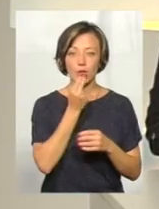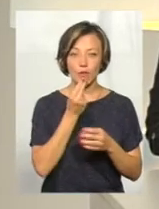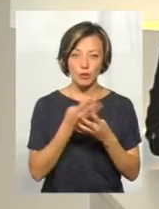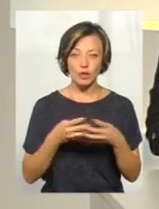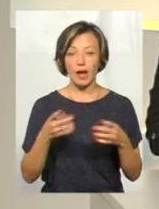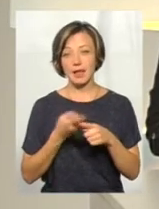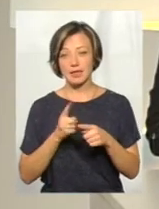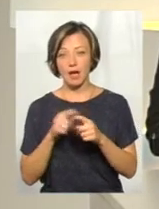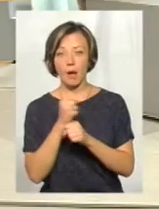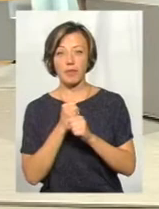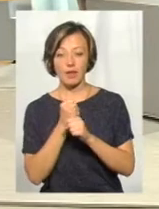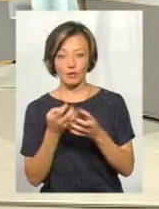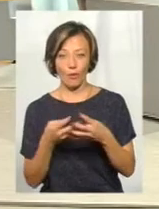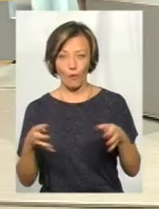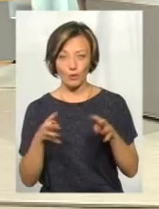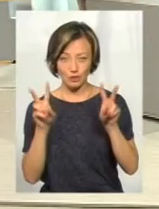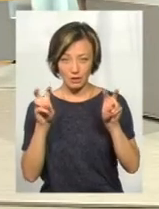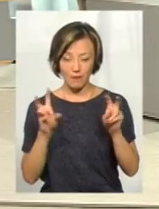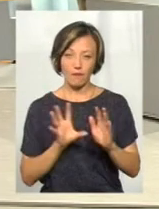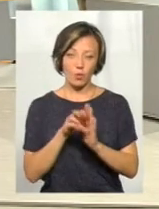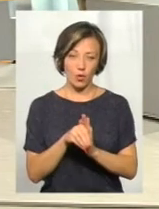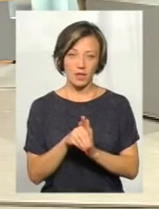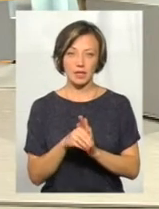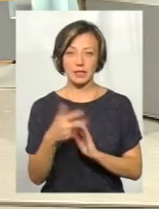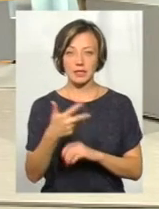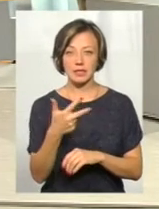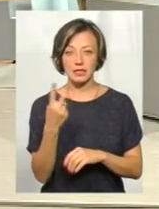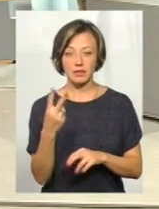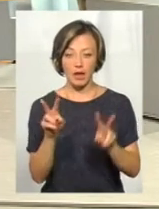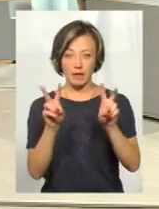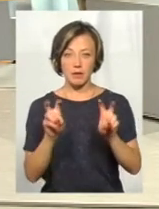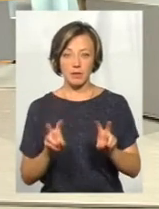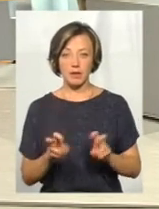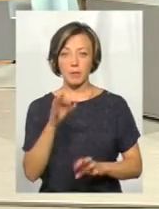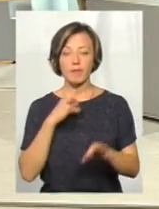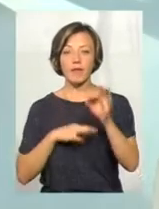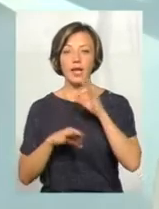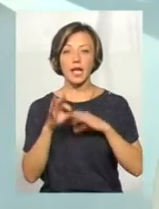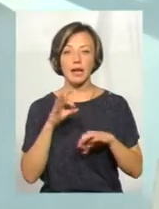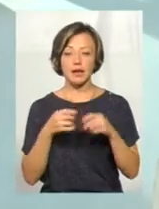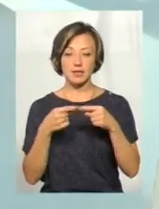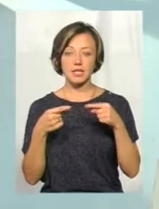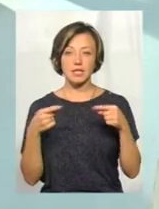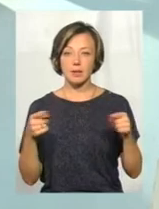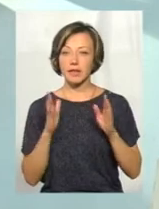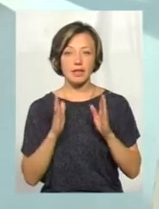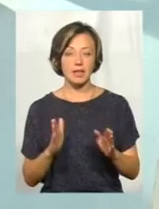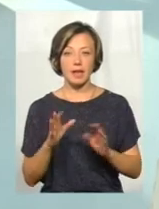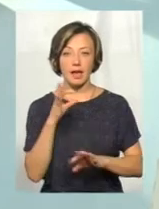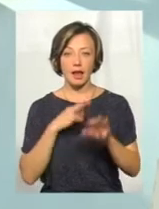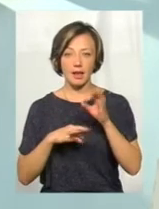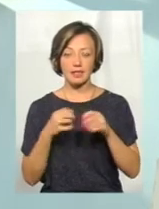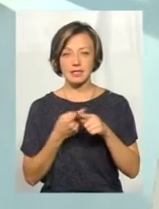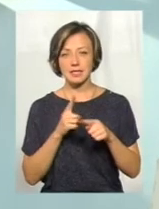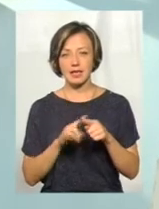кошик, а це аптечний кошик. Сюди входять 32 найменування лікарських засобів, і не тільки лікарських засобів,